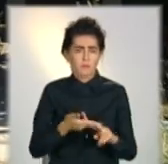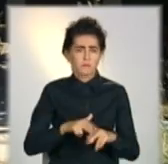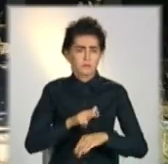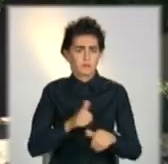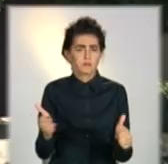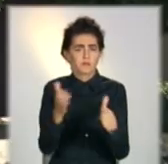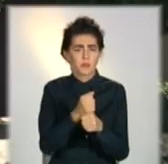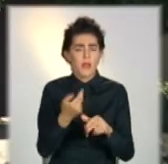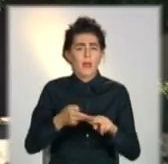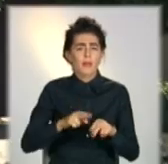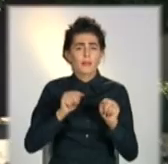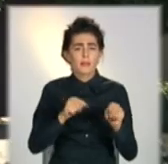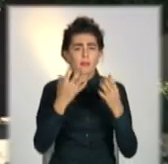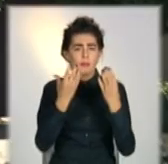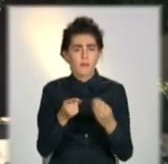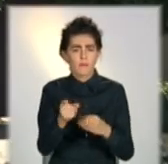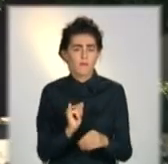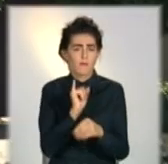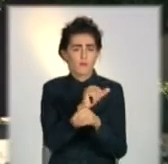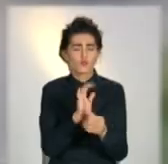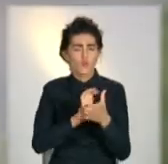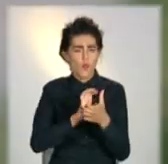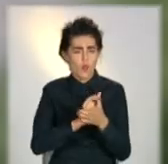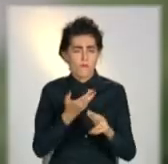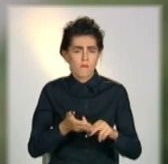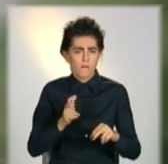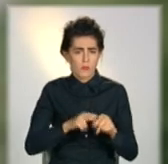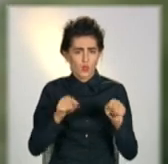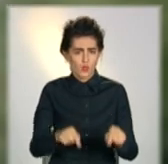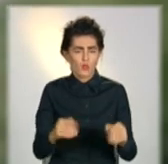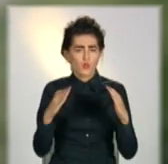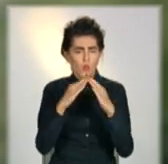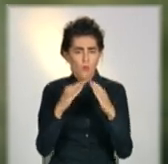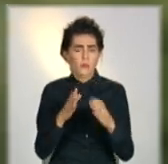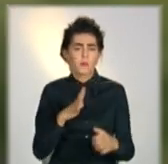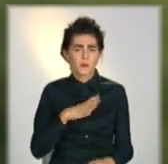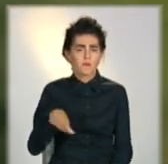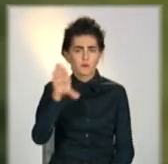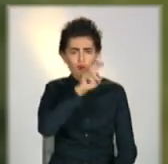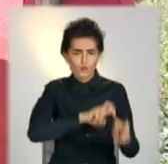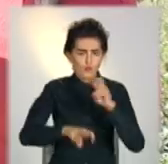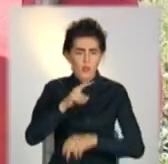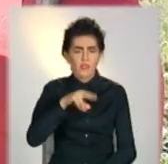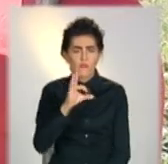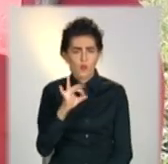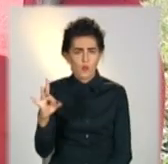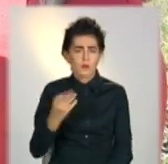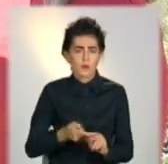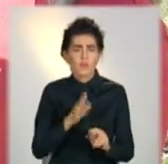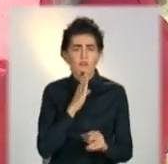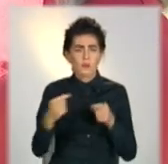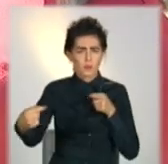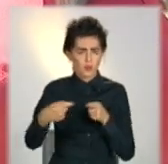встановили, того дня жінка прийшла в гості до знайомого. Саме в цей дім. Провели обшуку подвір'ї. Пані Ольга живе